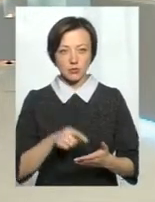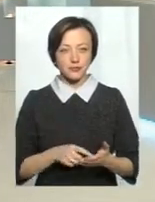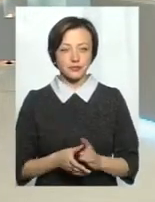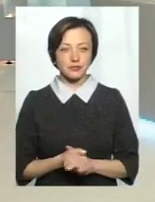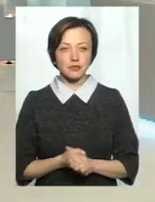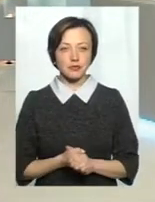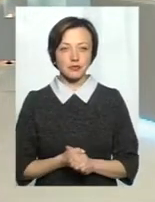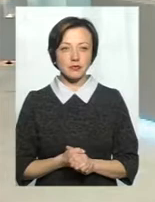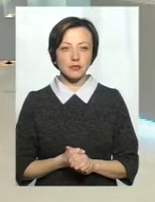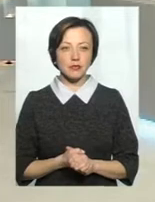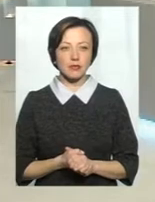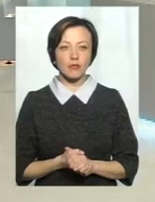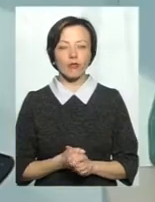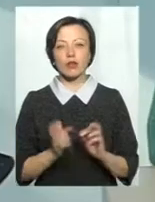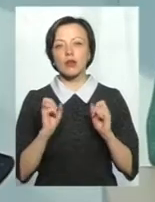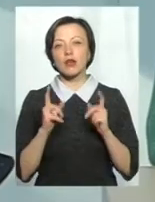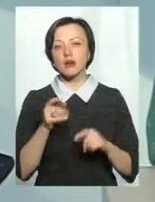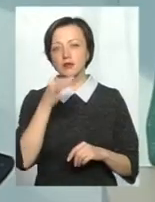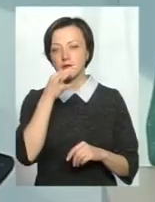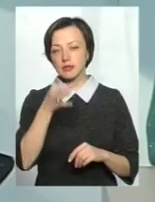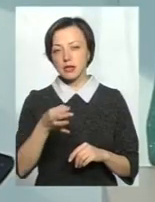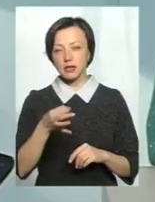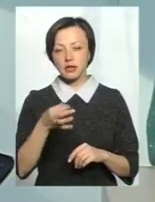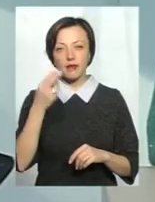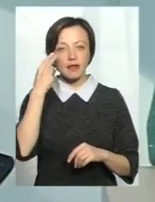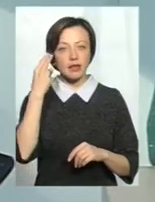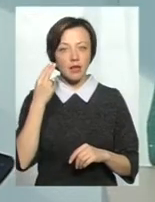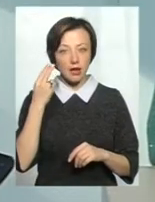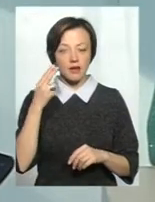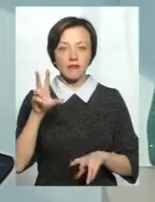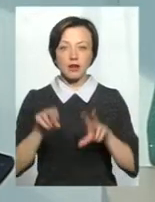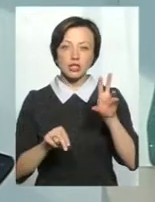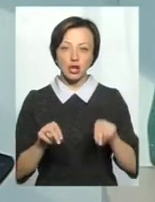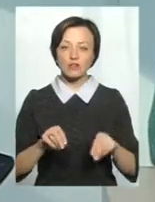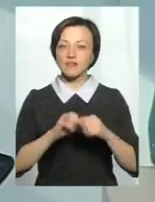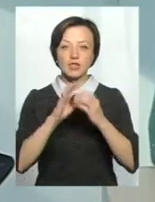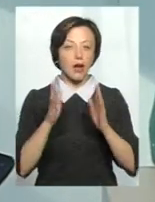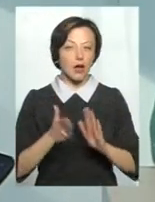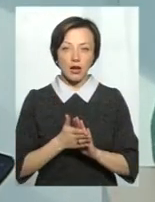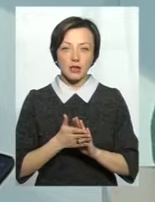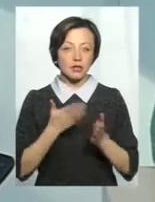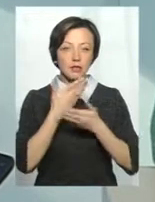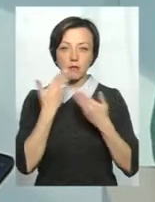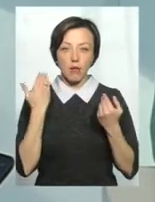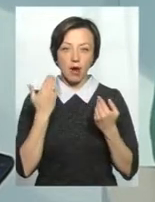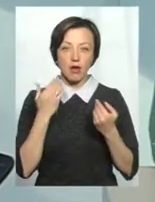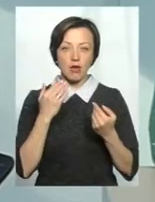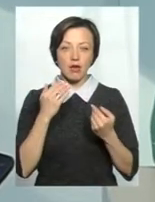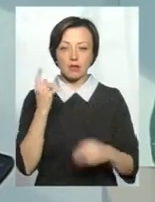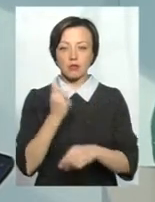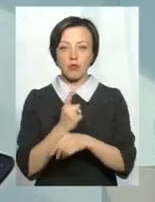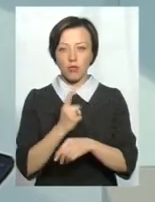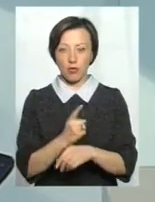Ну, тут як сказати. В Китаї вважається, що взагалі не існує протипоказань,